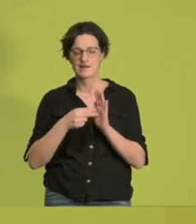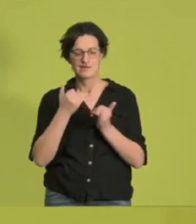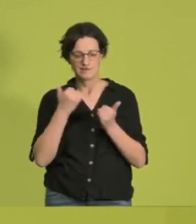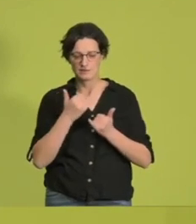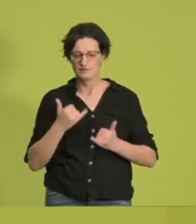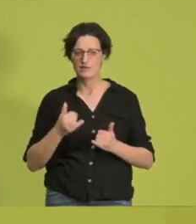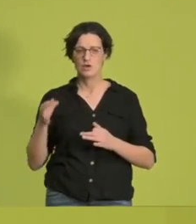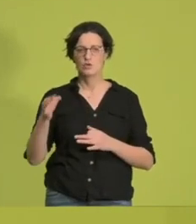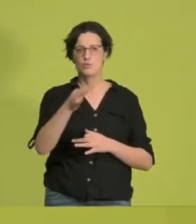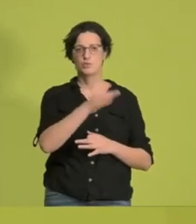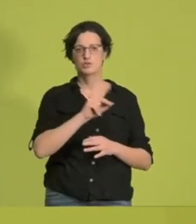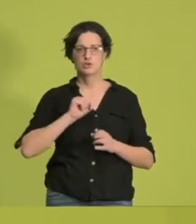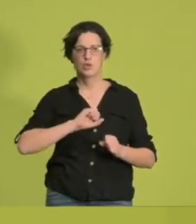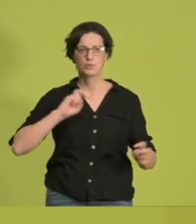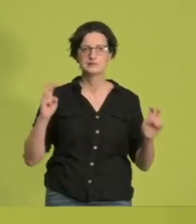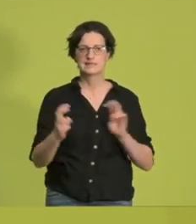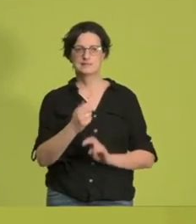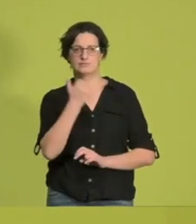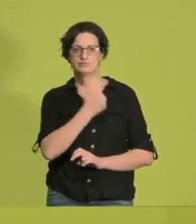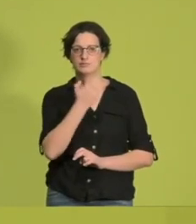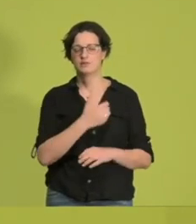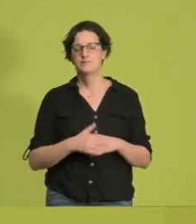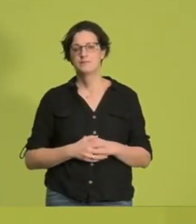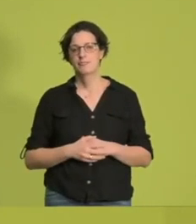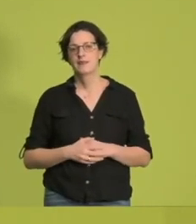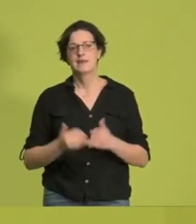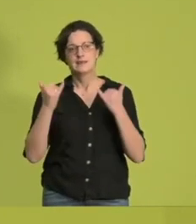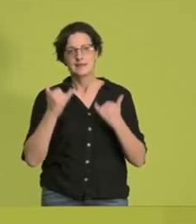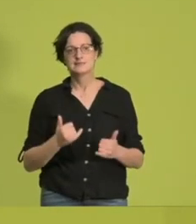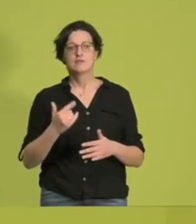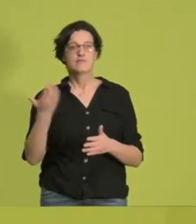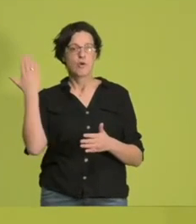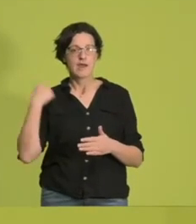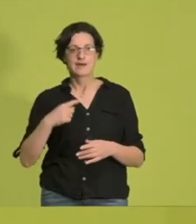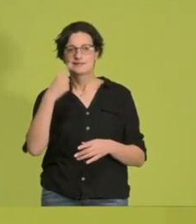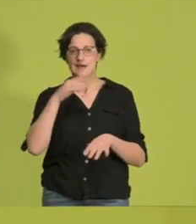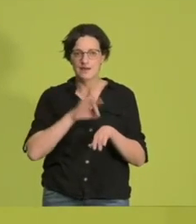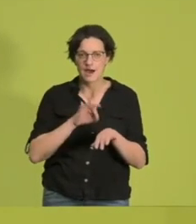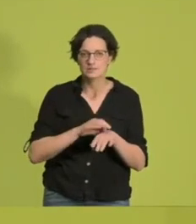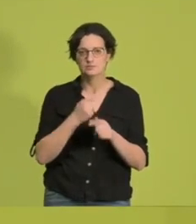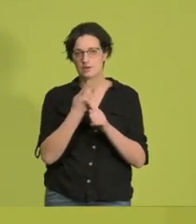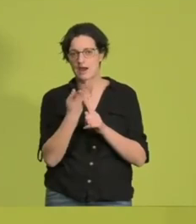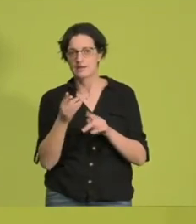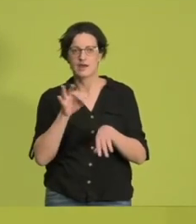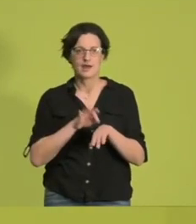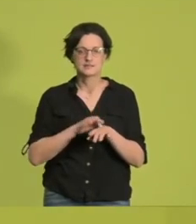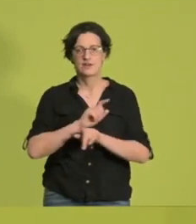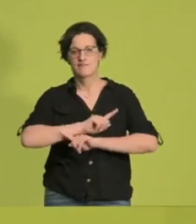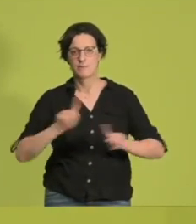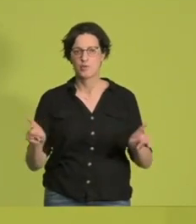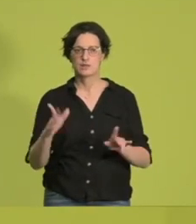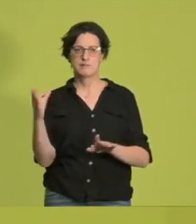gearbeitet werden sollen. Und jetzt geht es auch zügig voran. Es wurde den Zahnärzten und anderen verboten, mitzuimpfen. Noch jetzt wird darüber